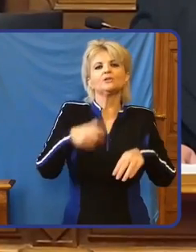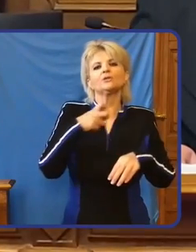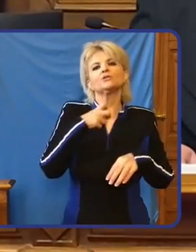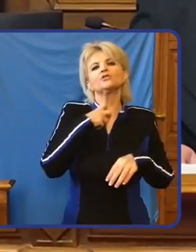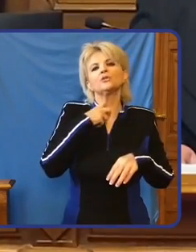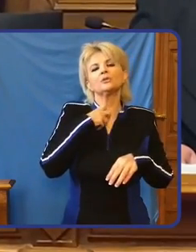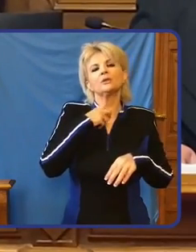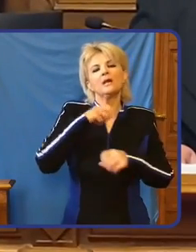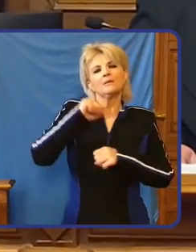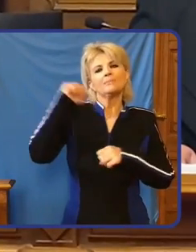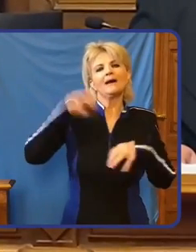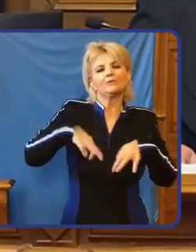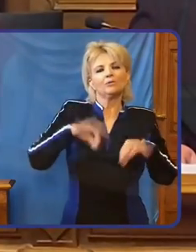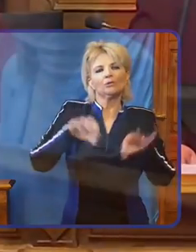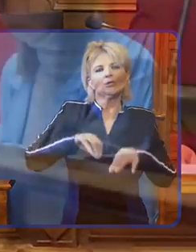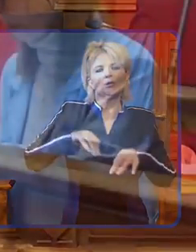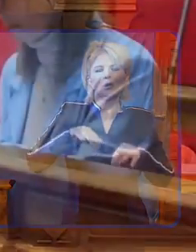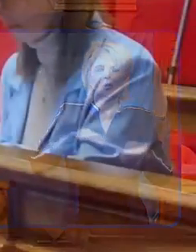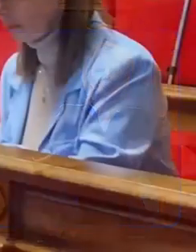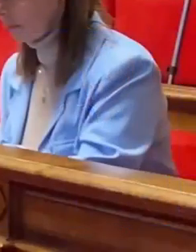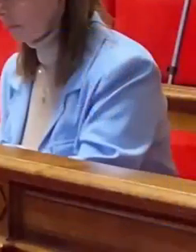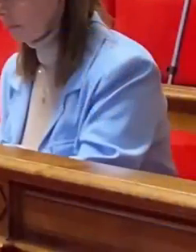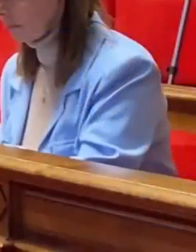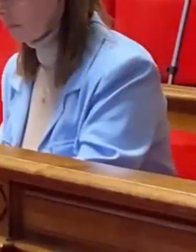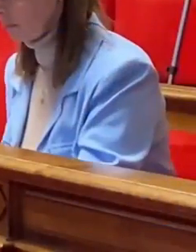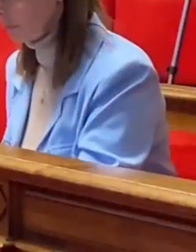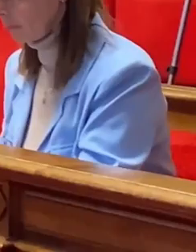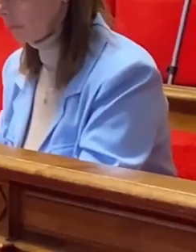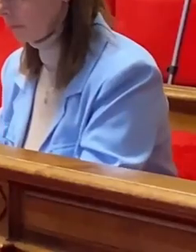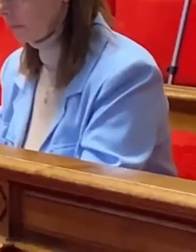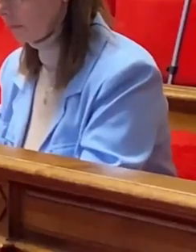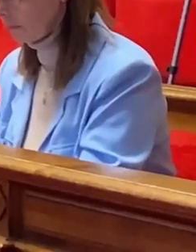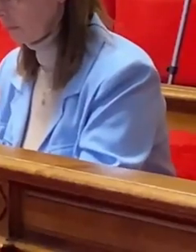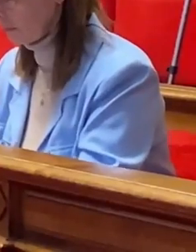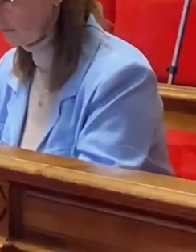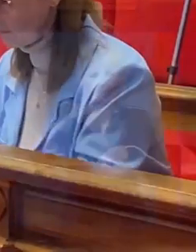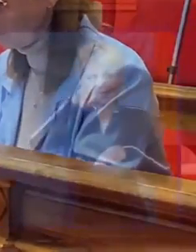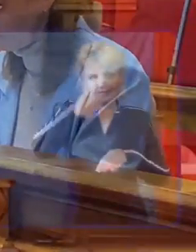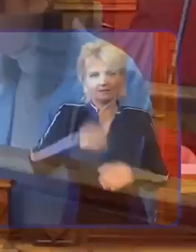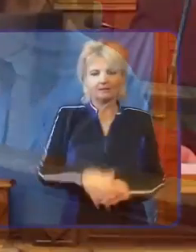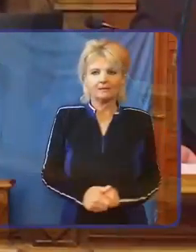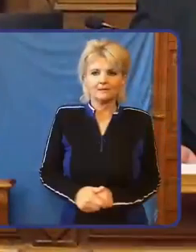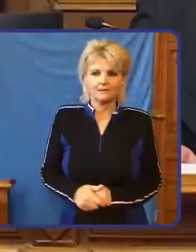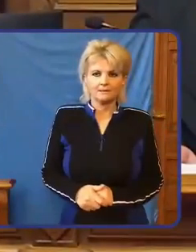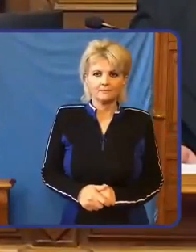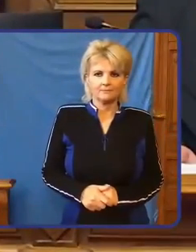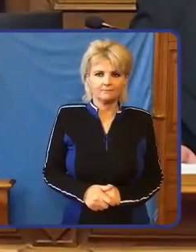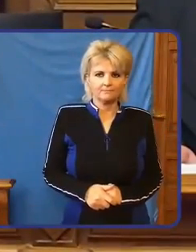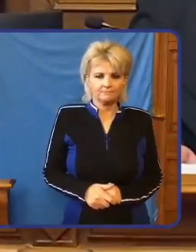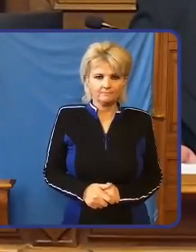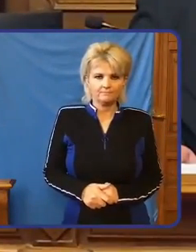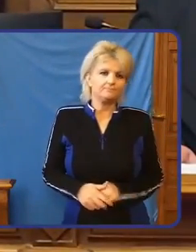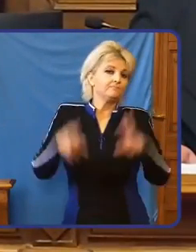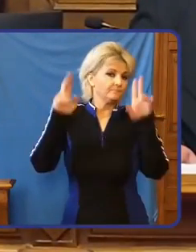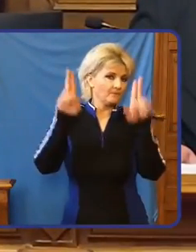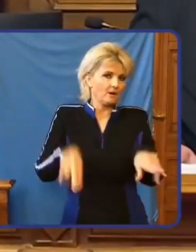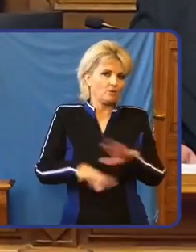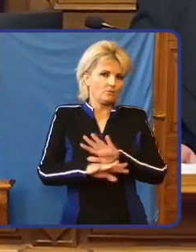Magyarországon, egy soros tanítvány miniszterelnök volt magyar történelemben, Orbán Viktor. Hopp. Vitathatatlan tény.